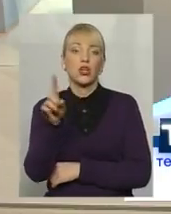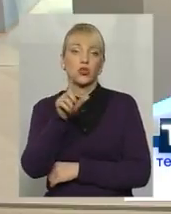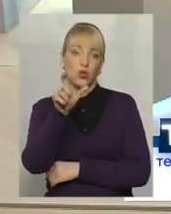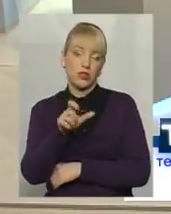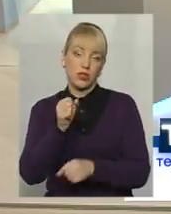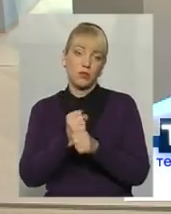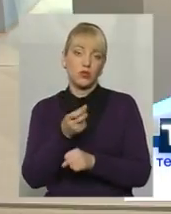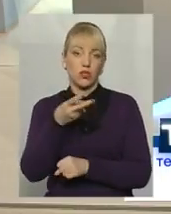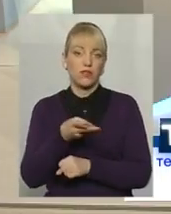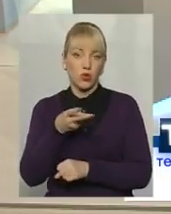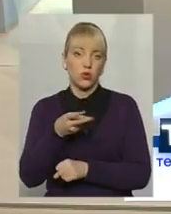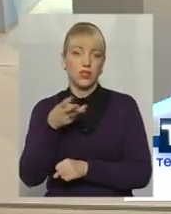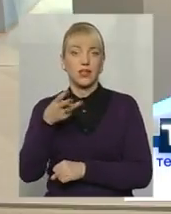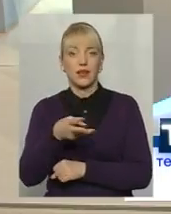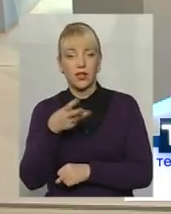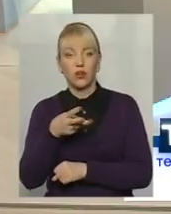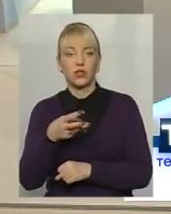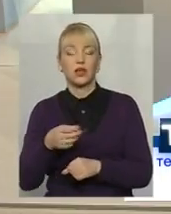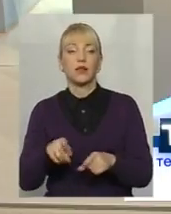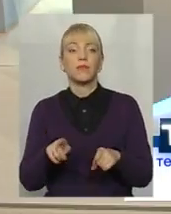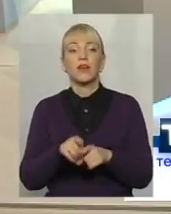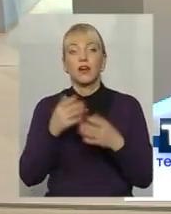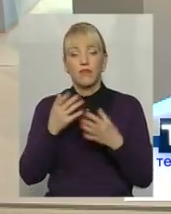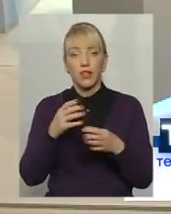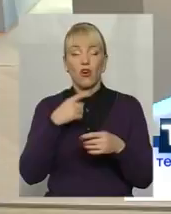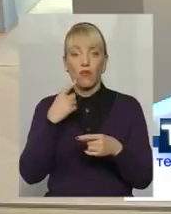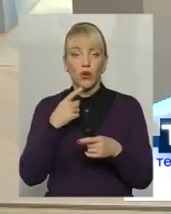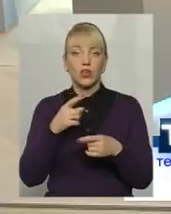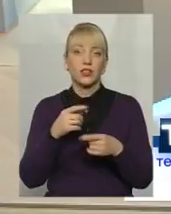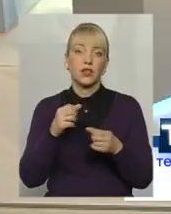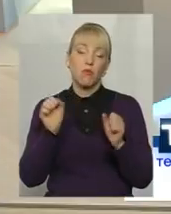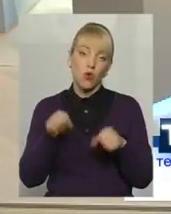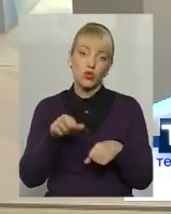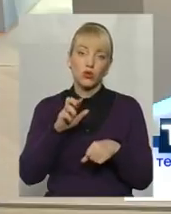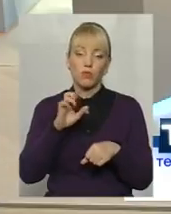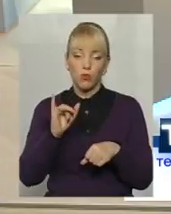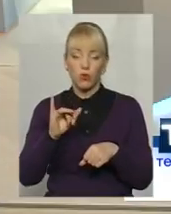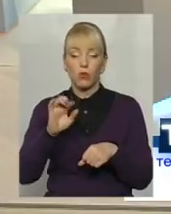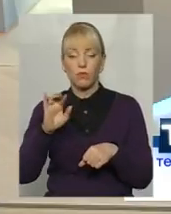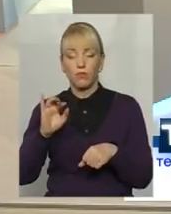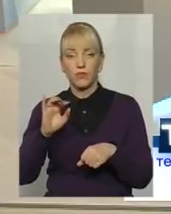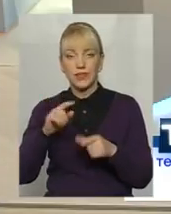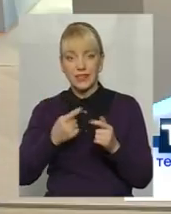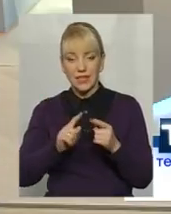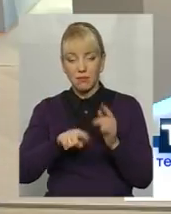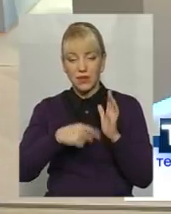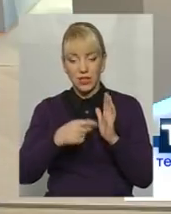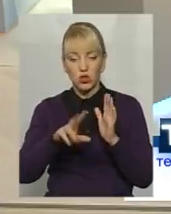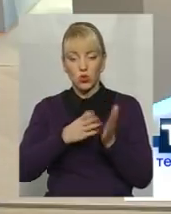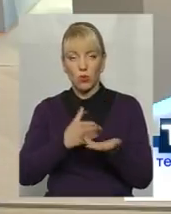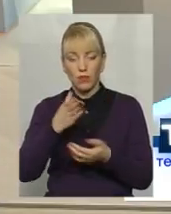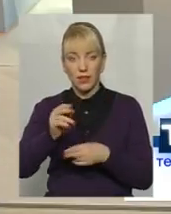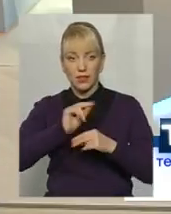2-3 години в день. Цілком вірно ви кажете, що можна було дане питання щодо оплати праці